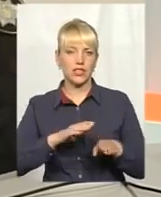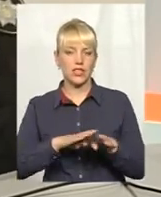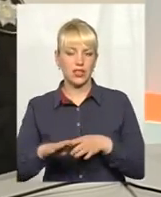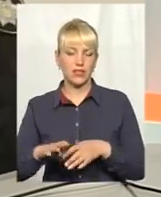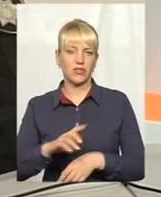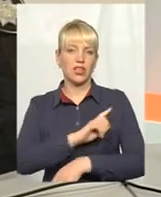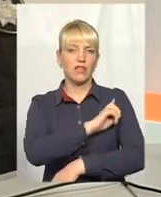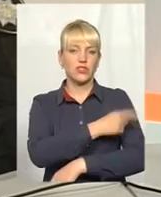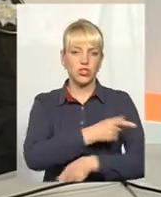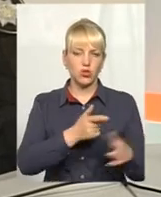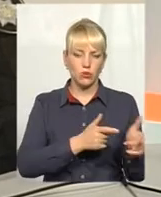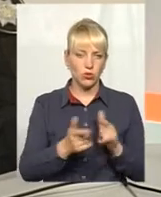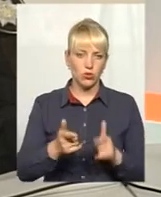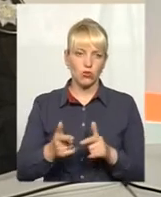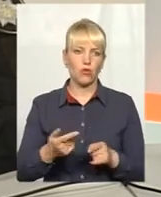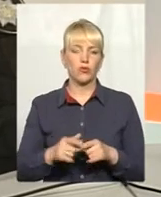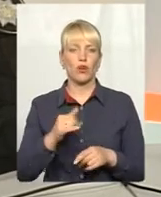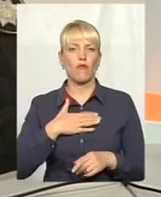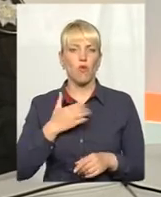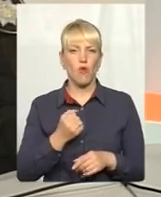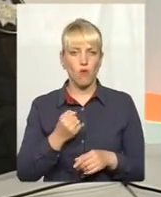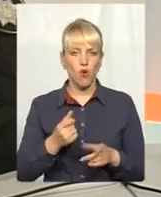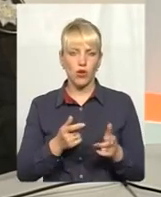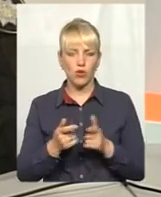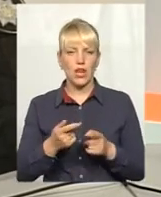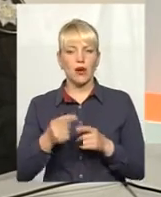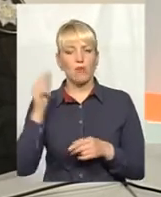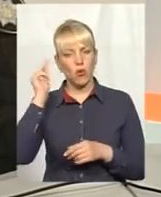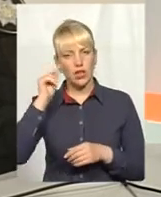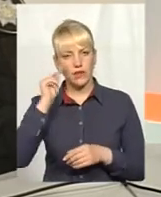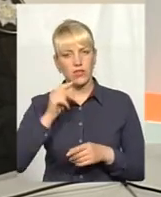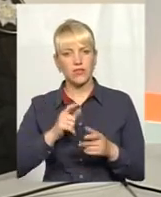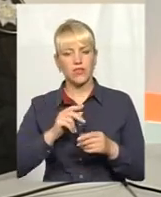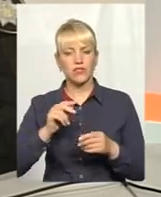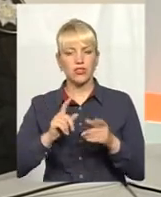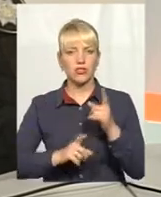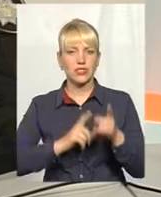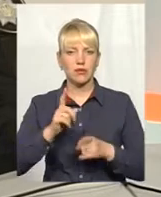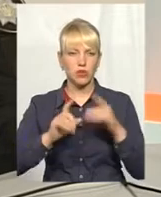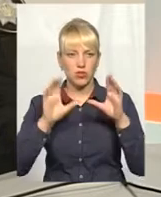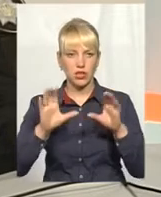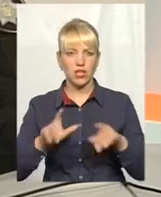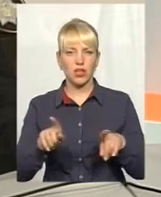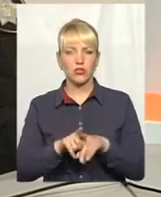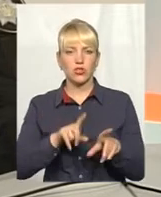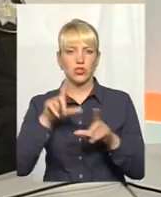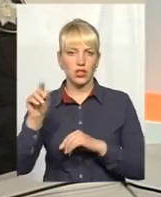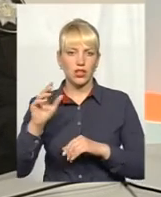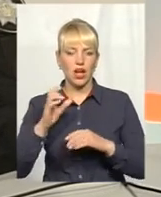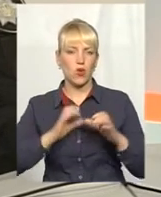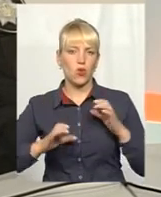підготовки, в плані навчання по вивченню змін в законодавстві. Вони також їздять на курси підвищення